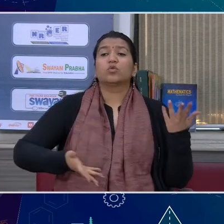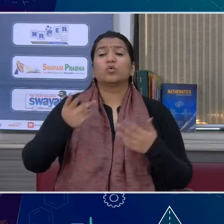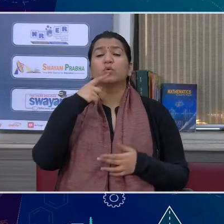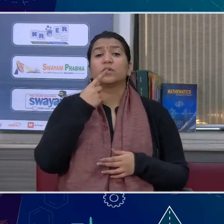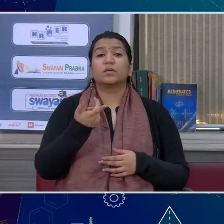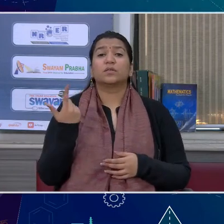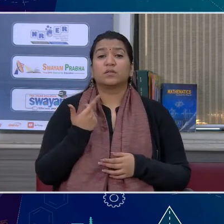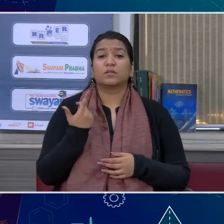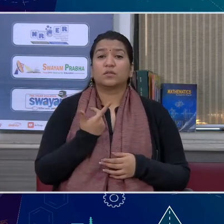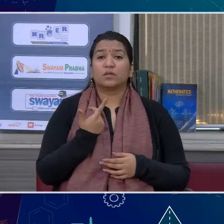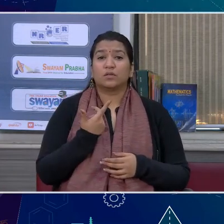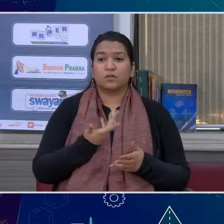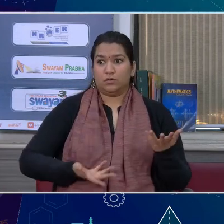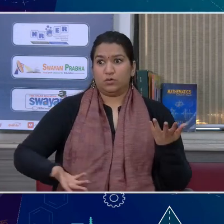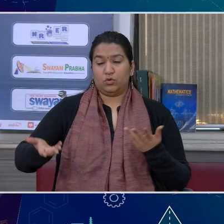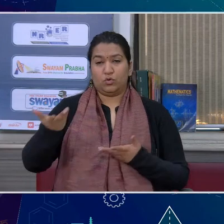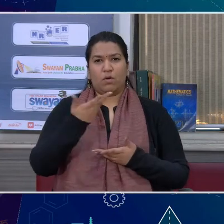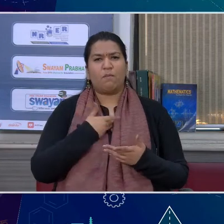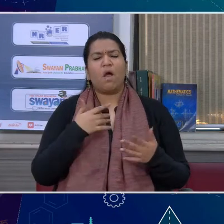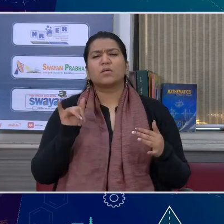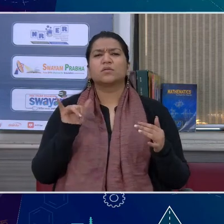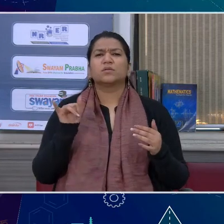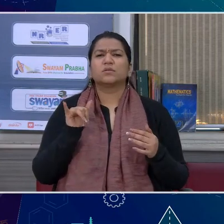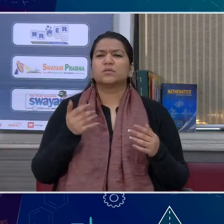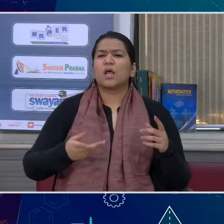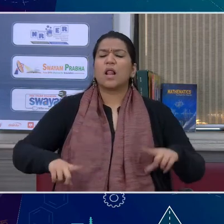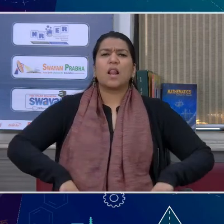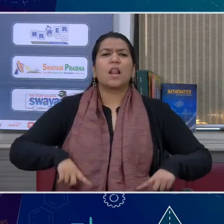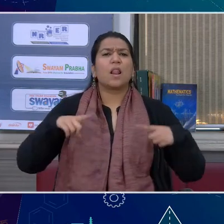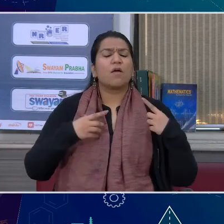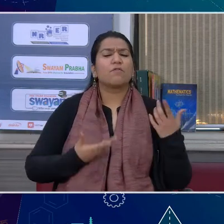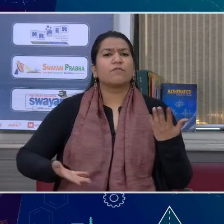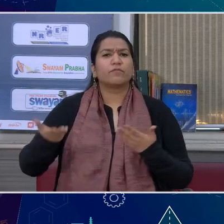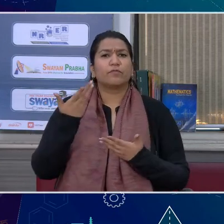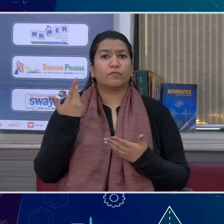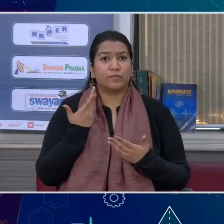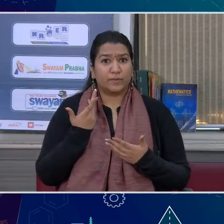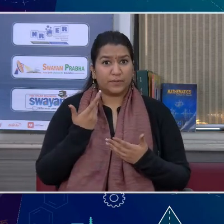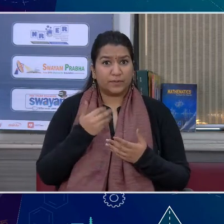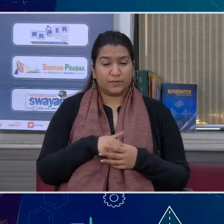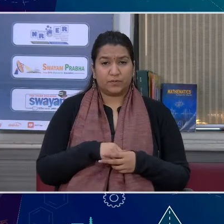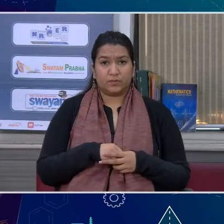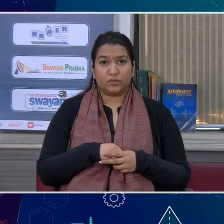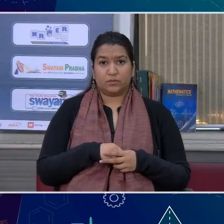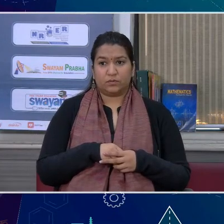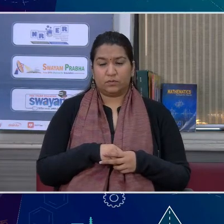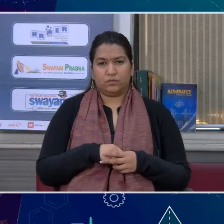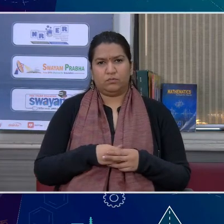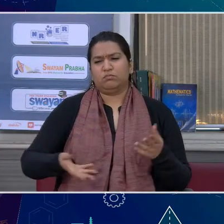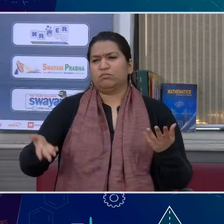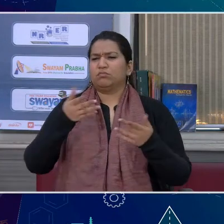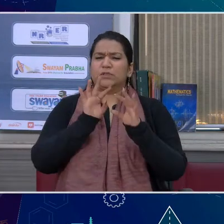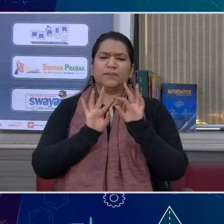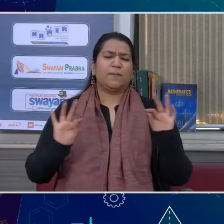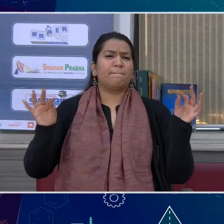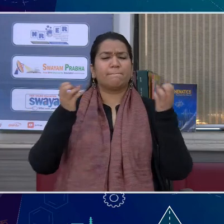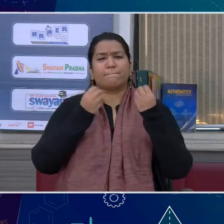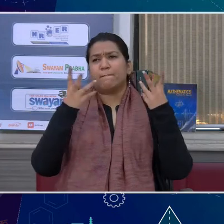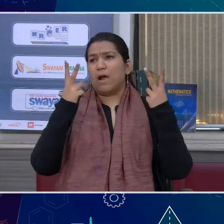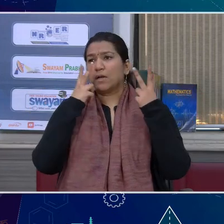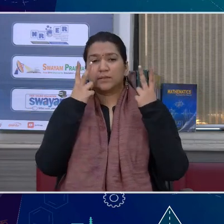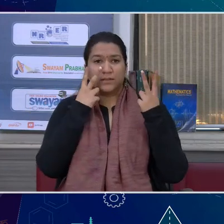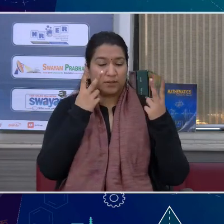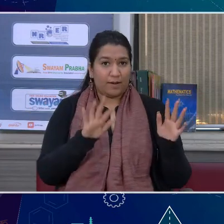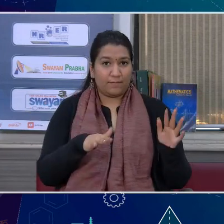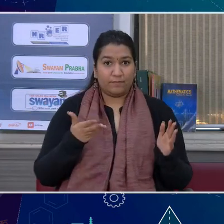हैं मैंने उरके उद्गार यह किर्टा हूं उद्गार शब्द का उन्होंने प्रयोग किया है उद्गार का मतलब यो तो साधारे रख्षों में कहीं कि भाव